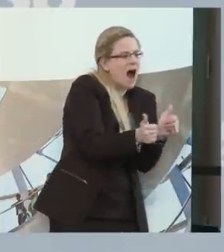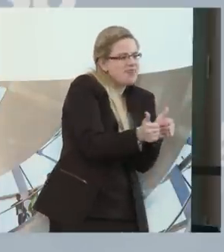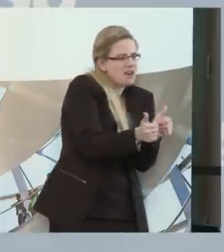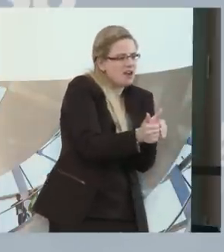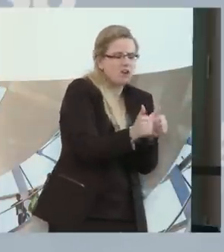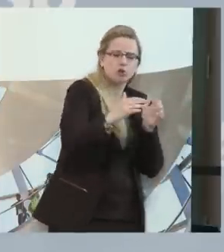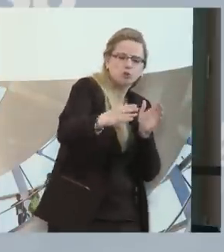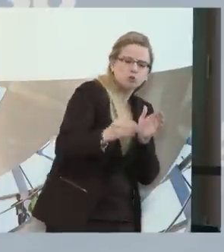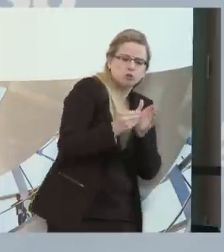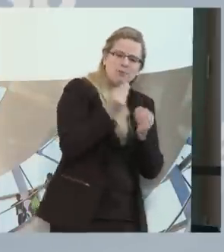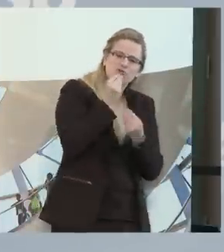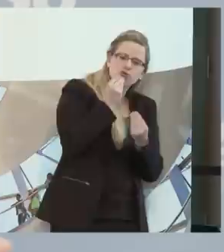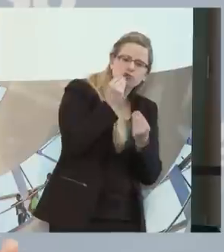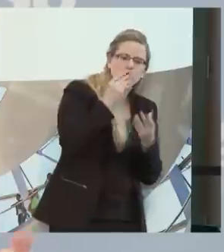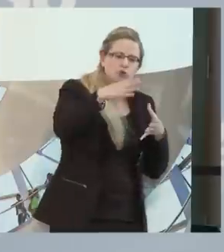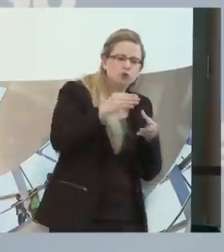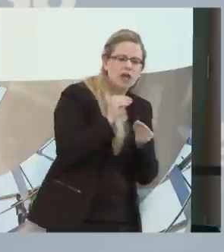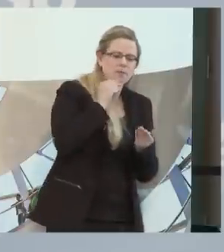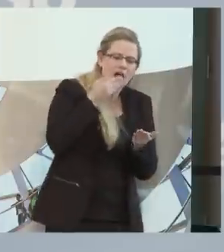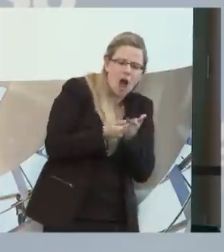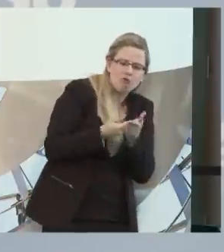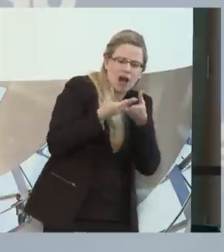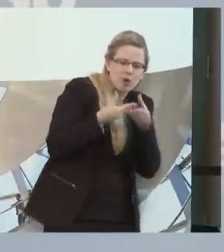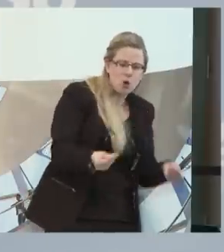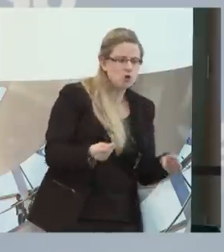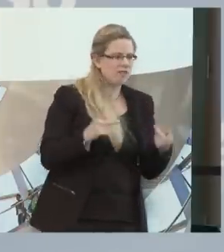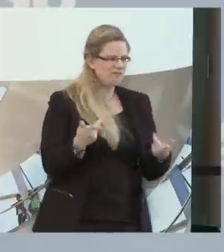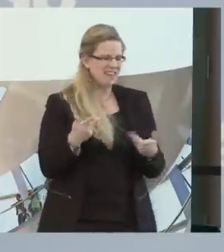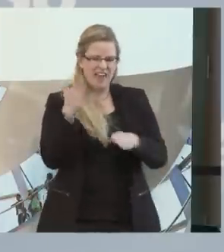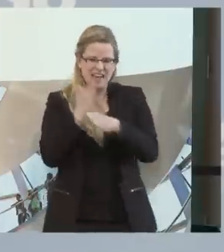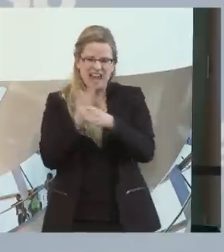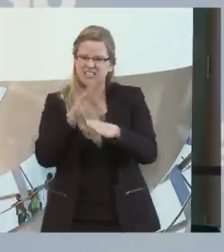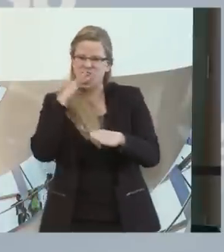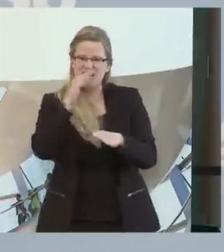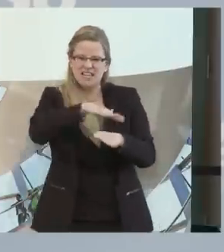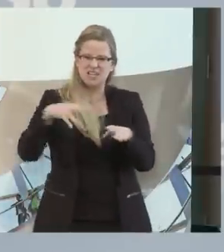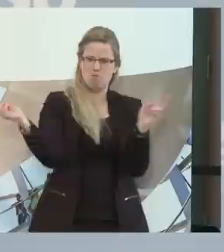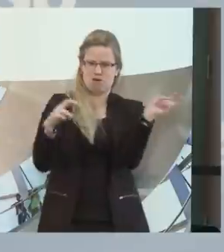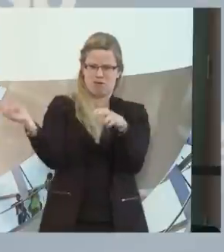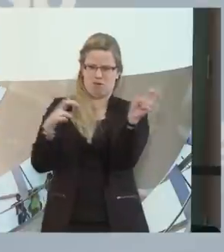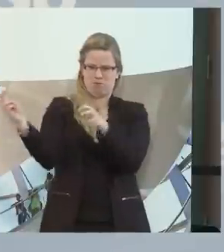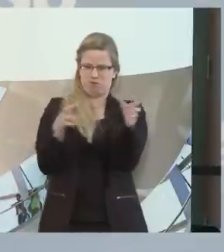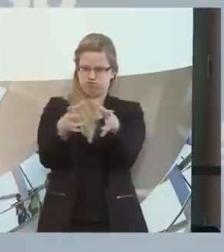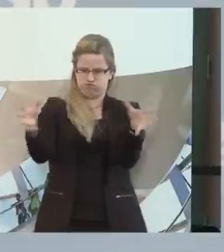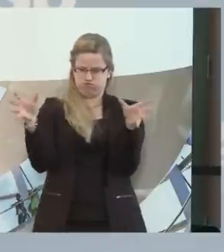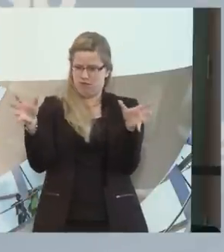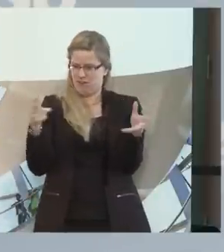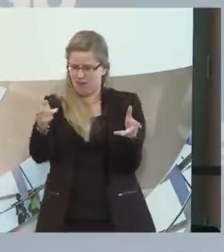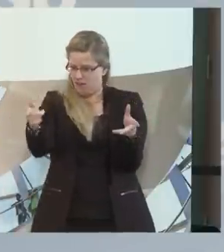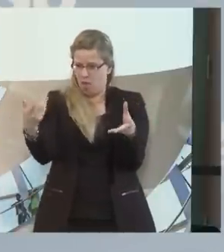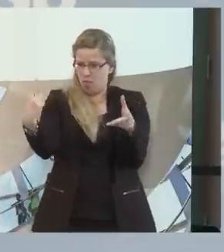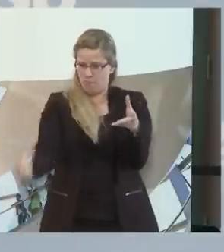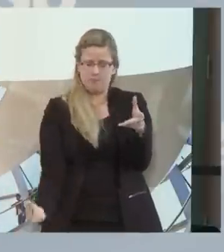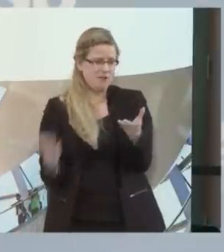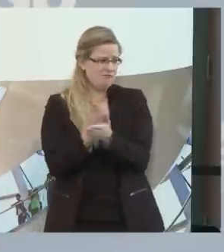ist für mich gelebte Inklusion. Und nicht eine Mammutklasse, wo man Angst haben muss, dass Kinder durchs Raster fallen, weil für sie nicht die Zeit und